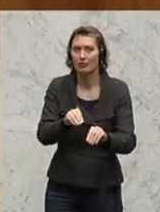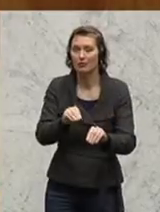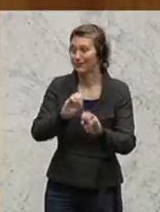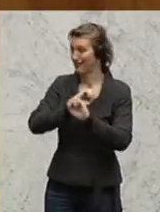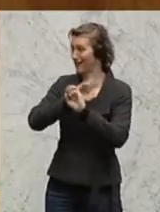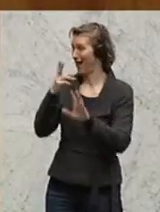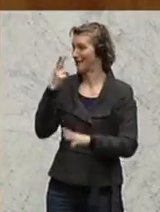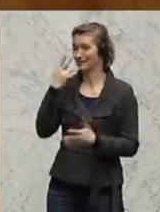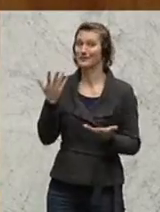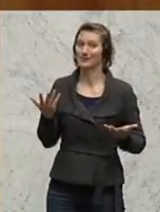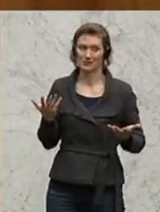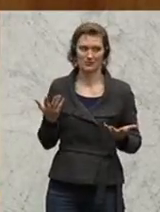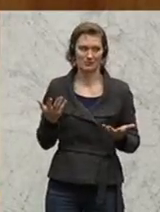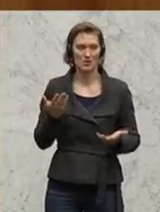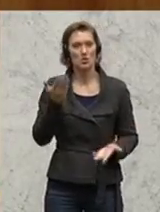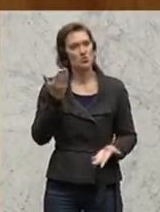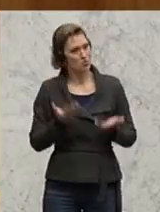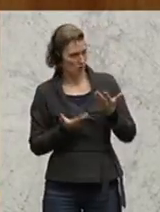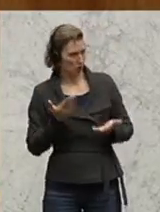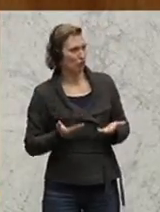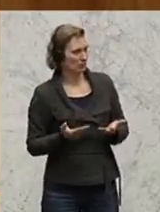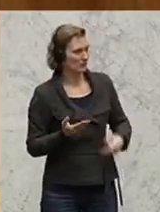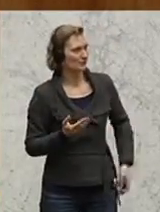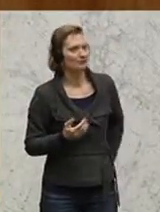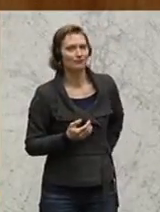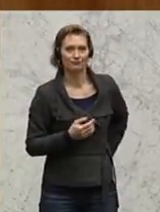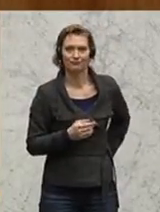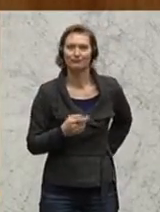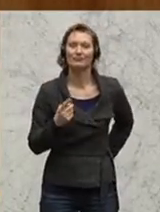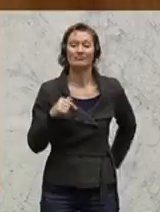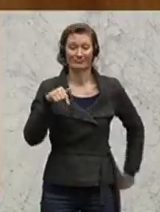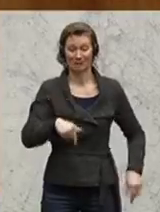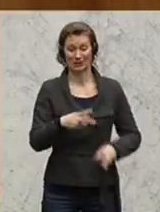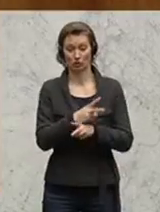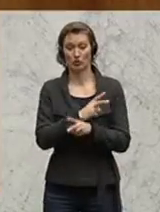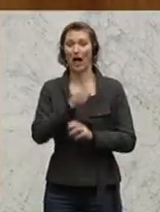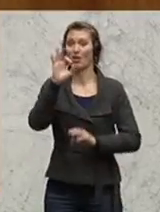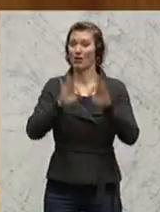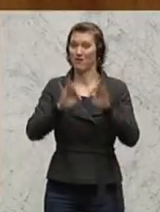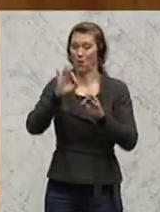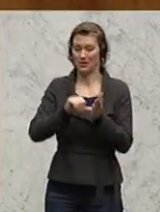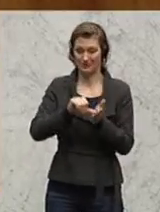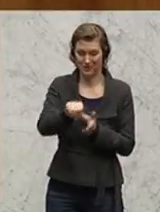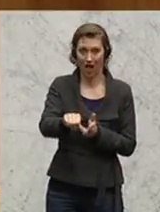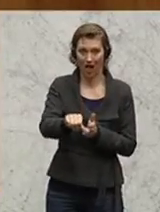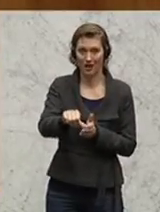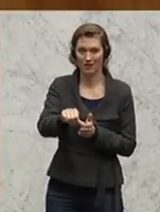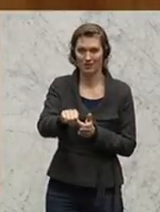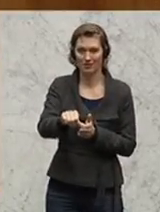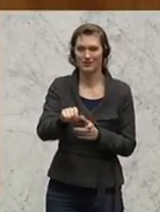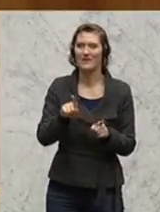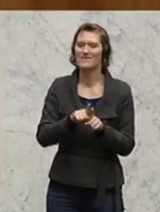offensichtlich ist der deutliche Zusammenhang mit der hohen Staatsquote. Macht der